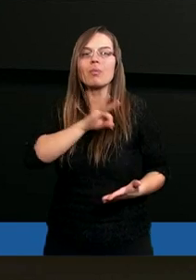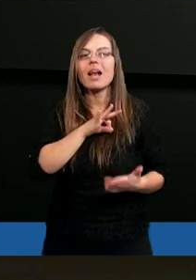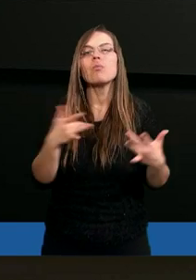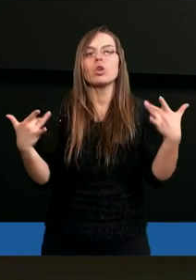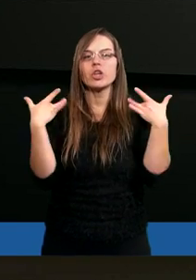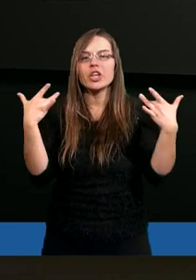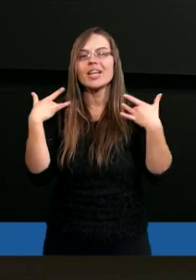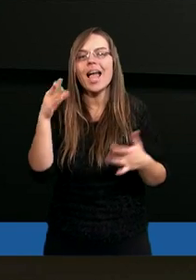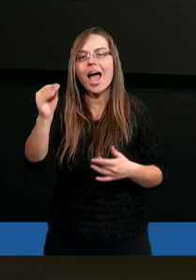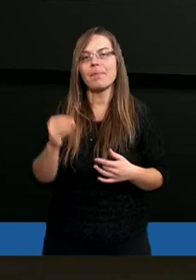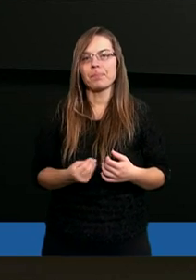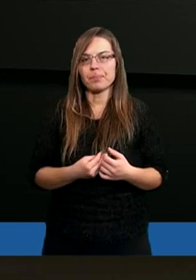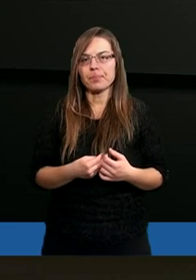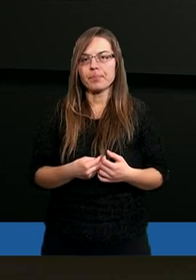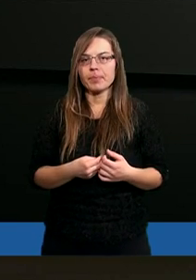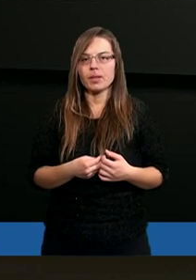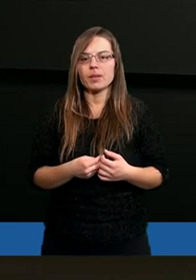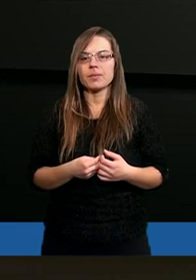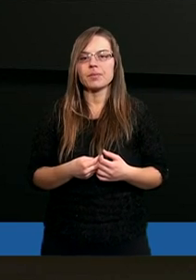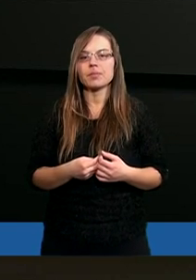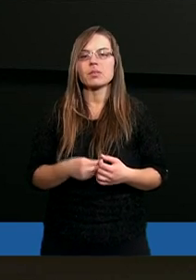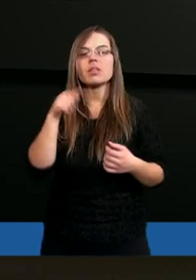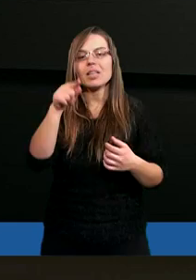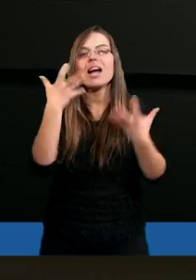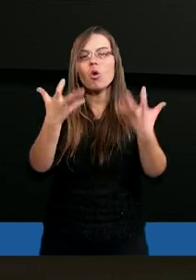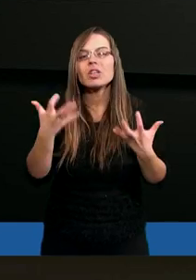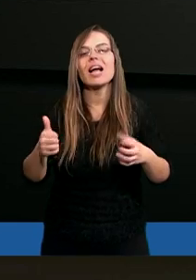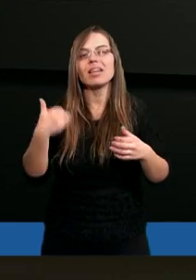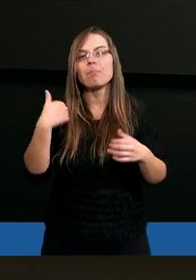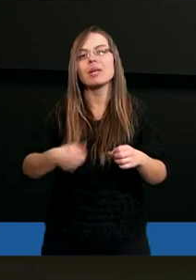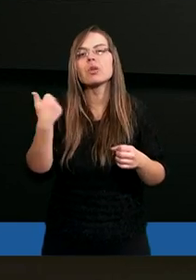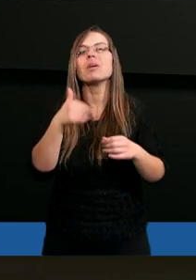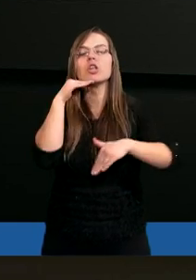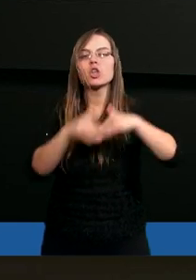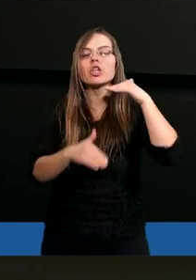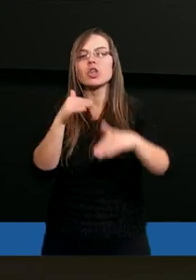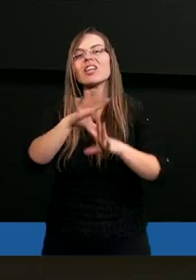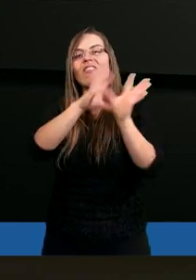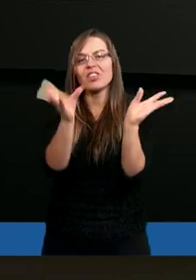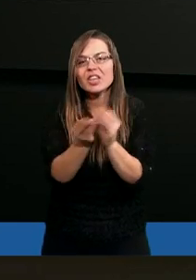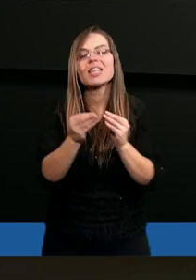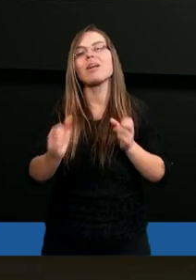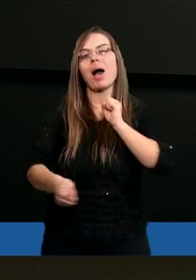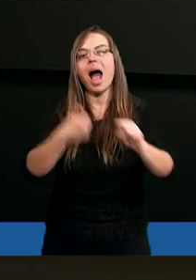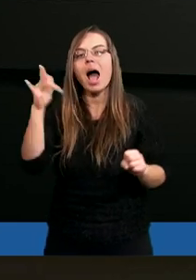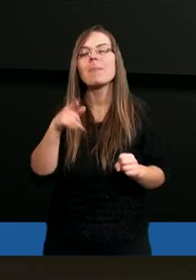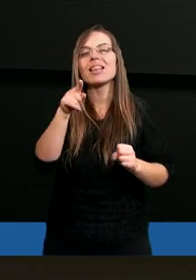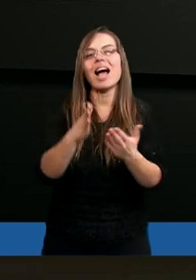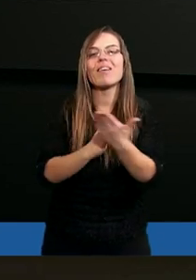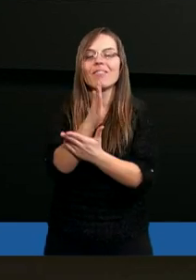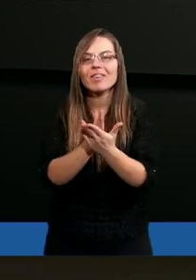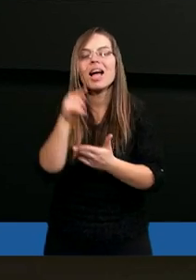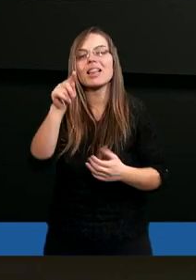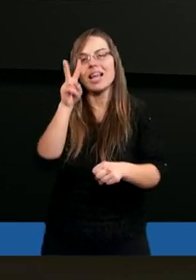mój żyje. tego chcielibyśmy życzyć wszystkim, aby